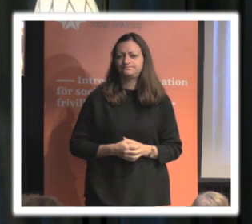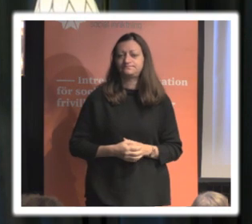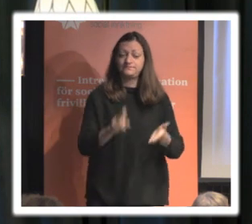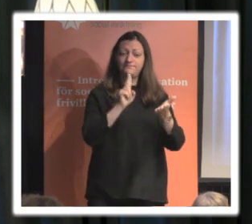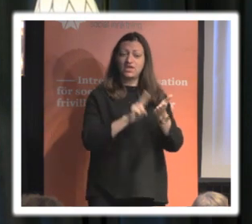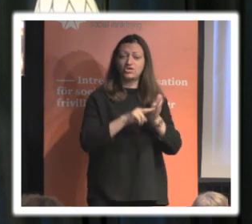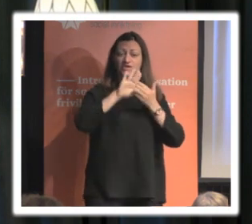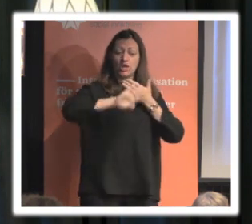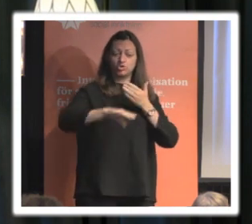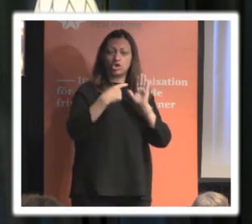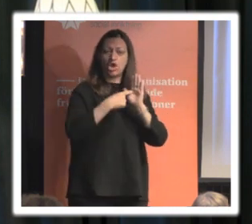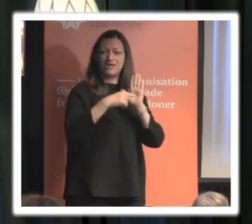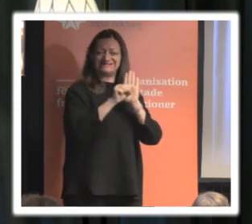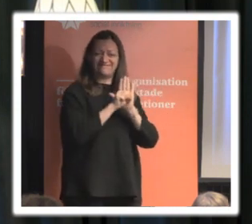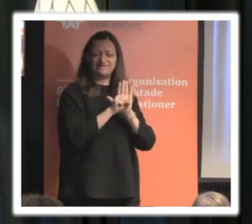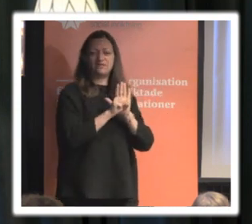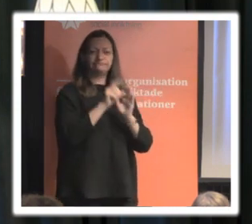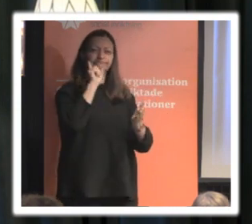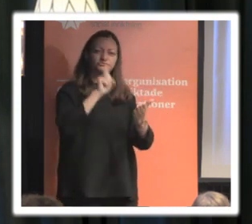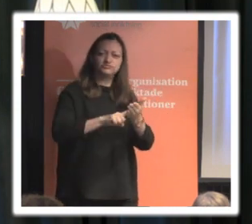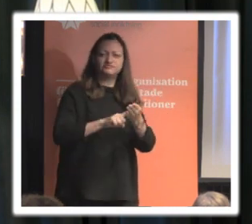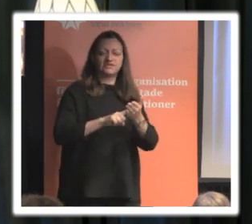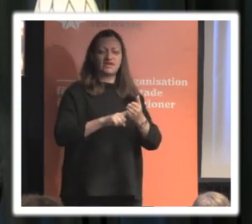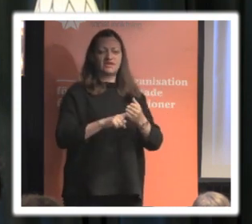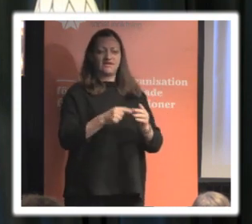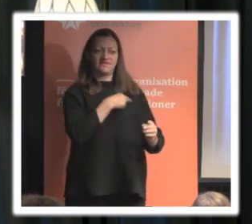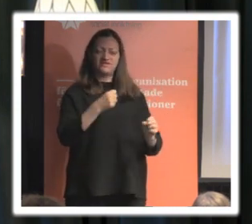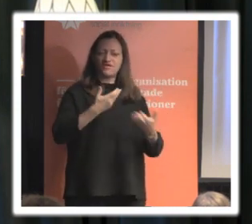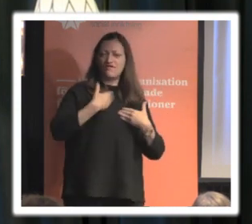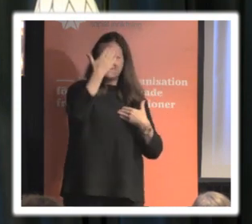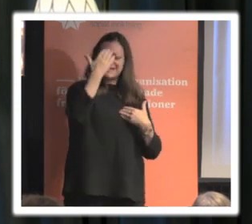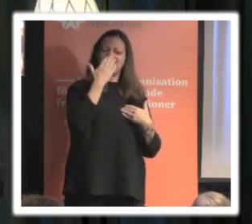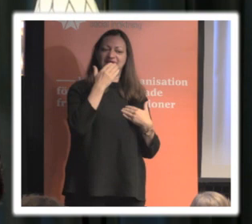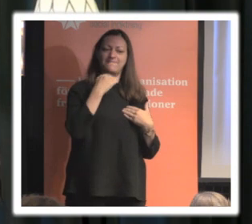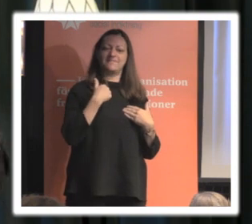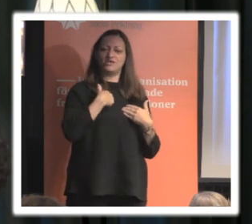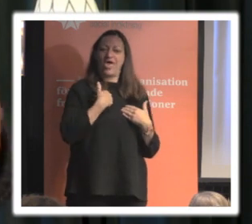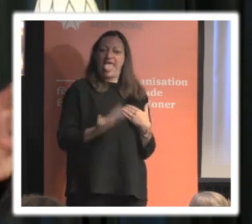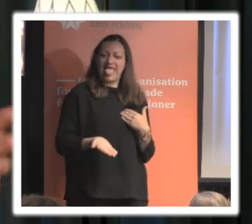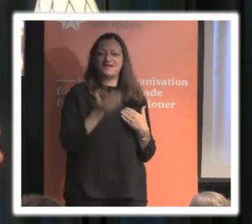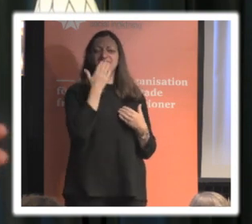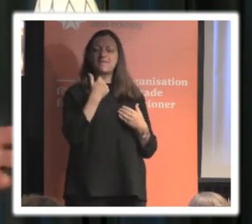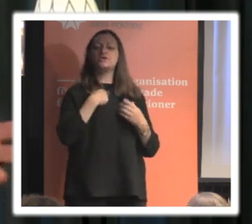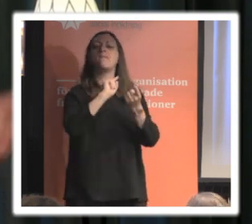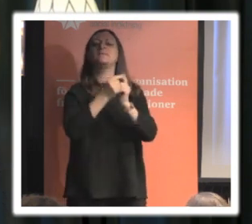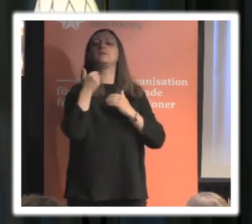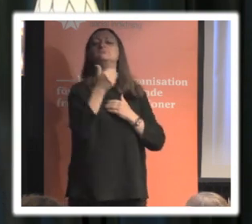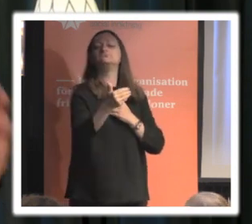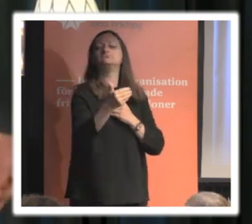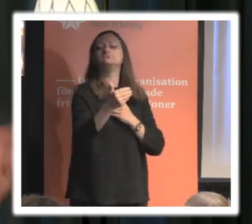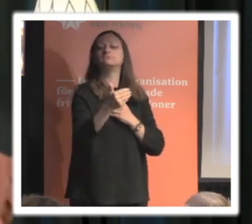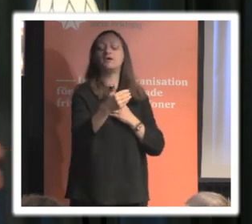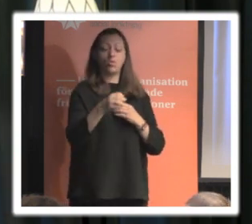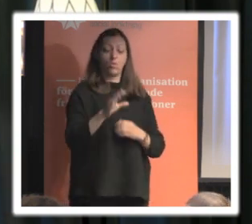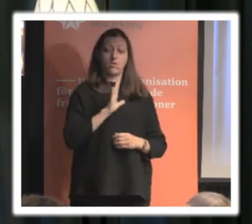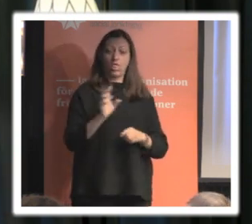Dataskyddslagstiftningen är tänkt att göra att vi har kontroll över vilka vi är och vilka vi blir och genom den kontrollen över vår egen